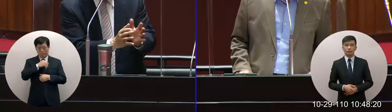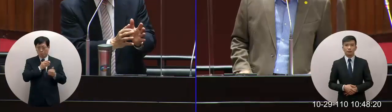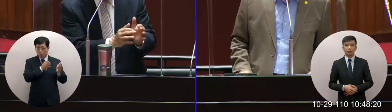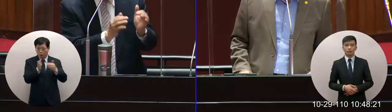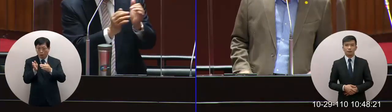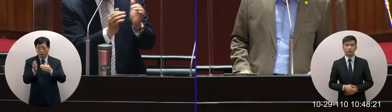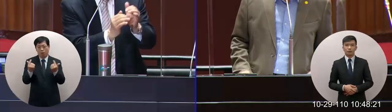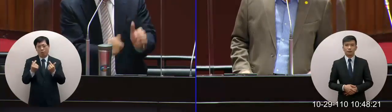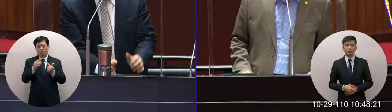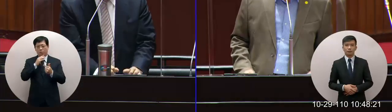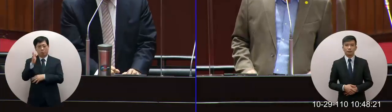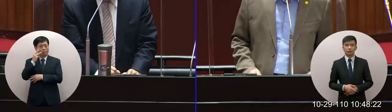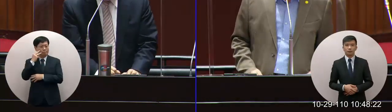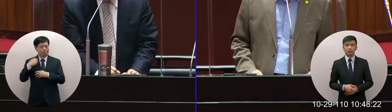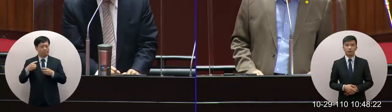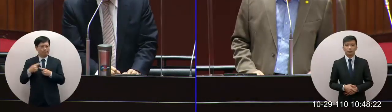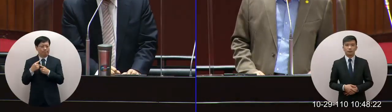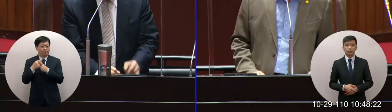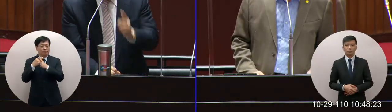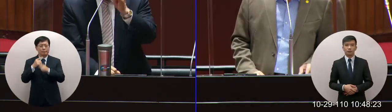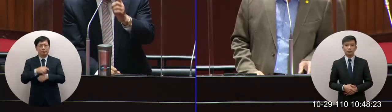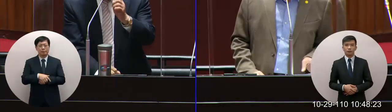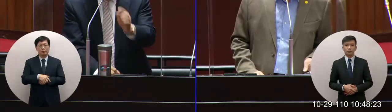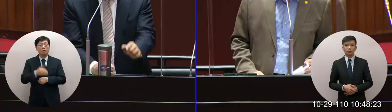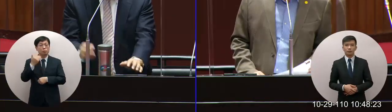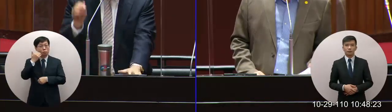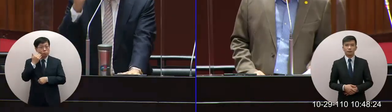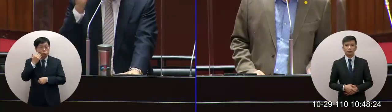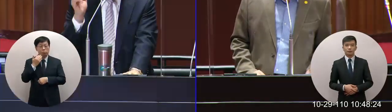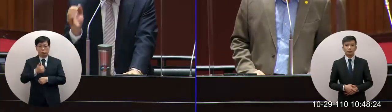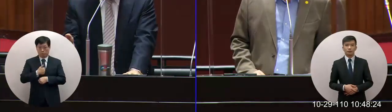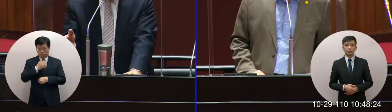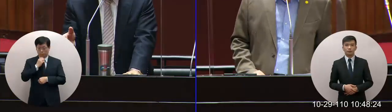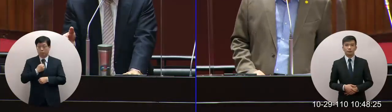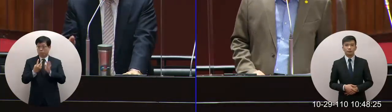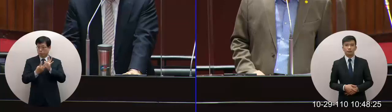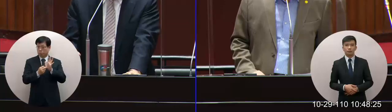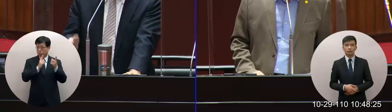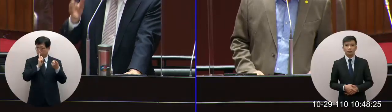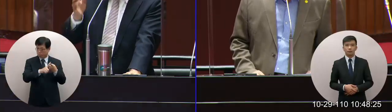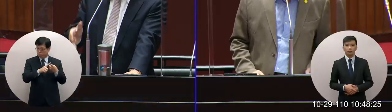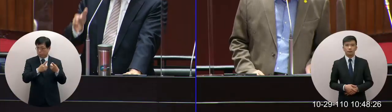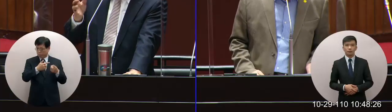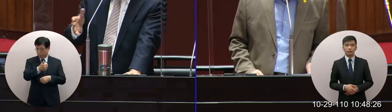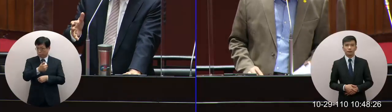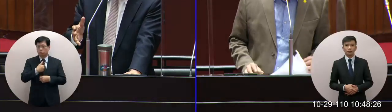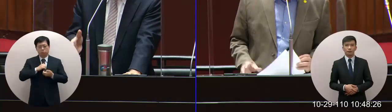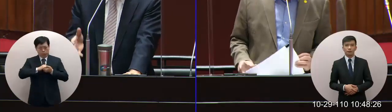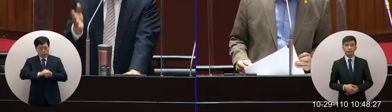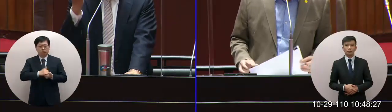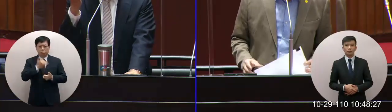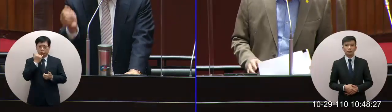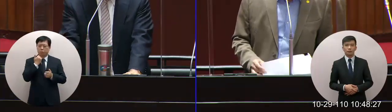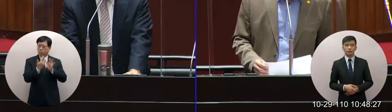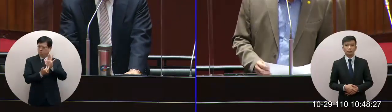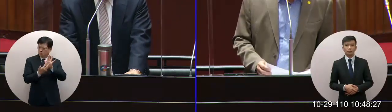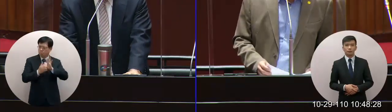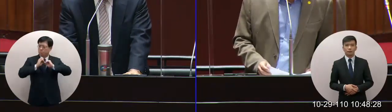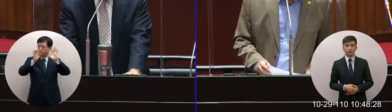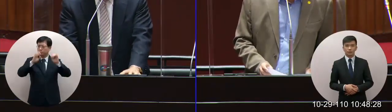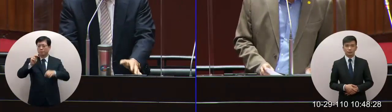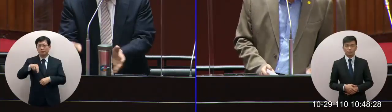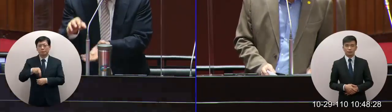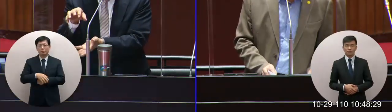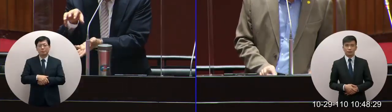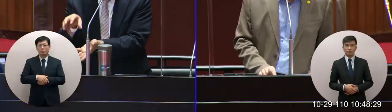往成為政治鬥爭上如果道理真正站得住他一定在道理上大大發